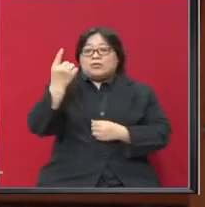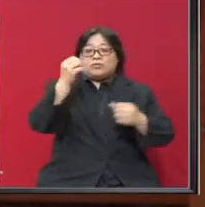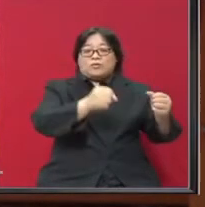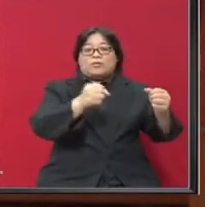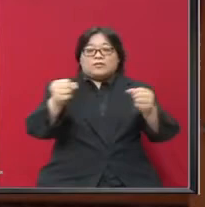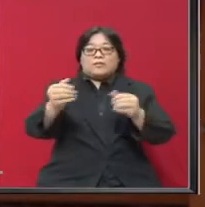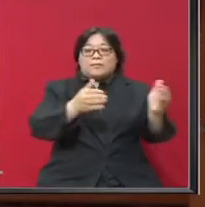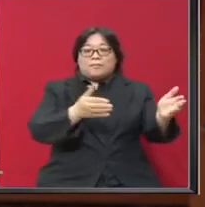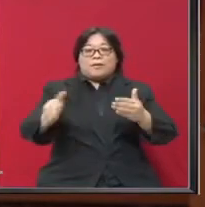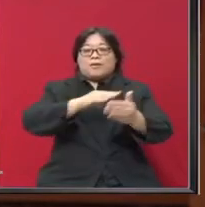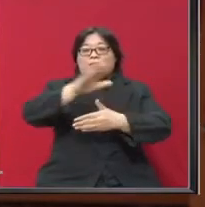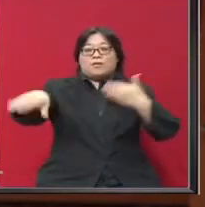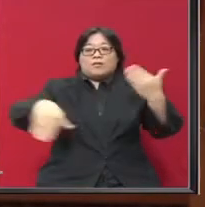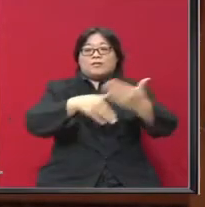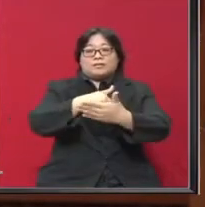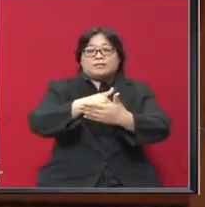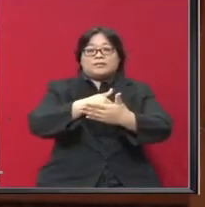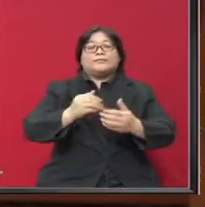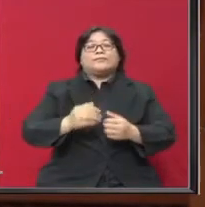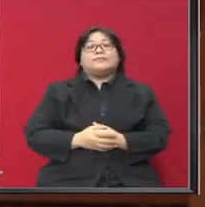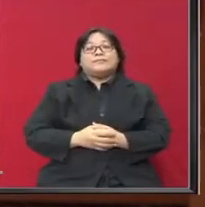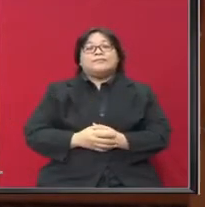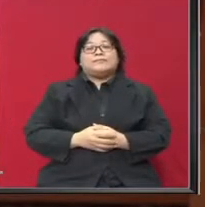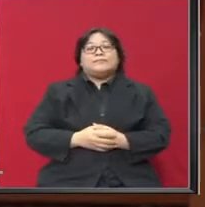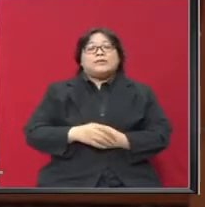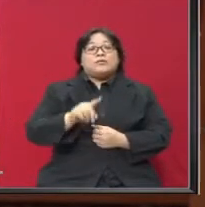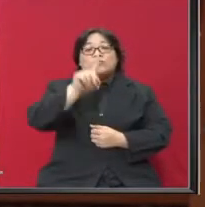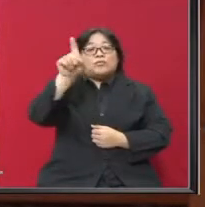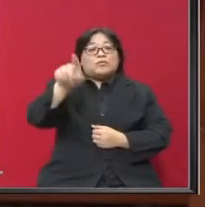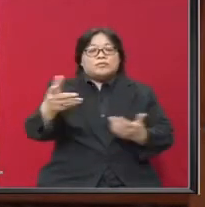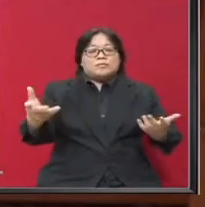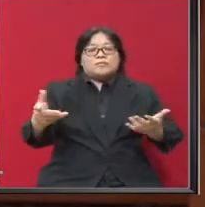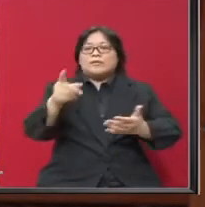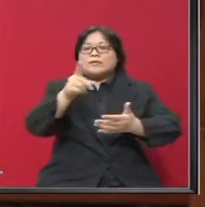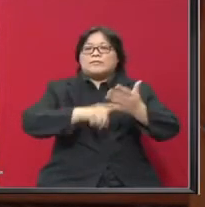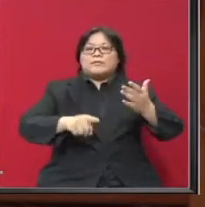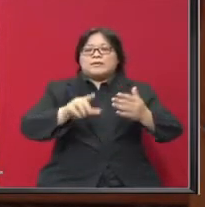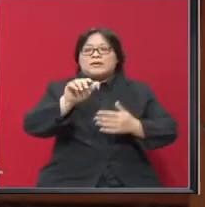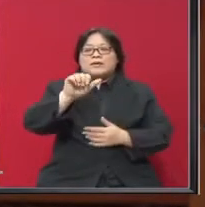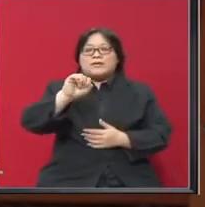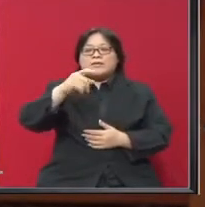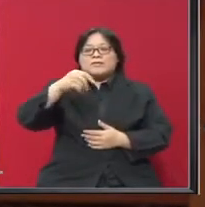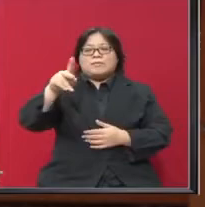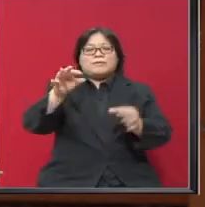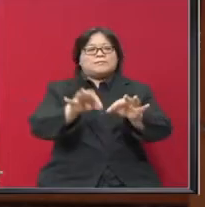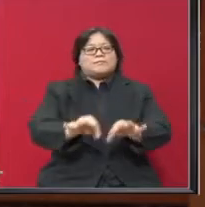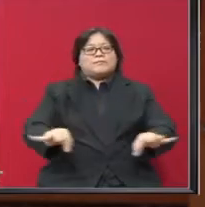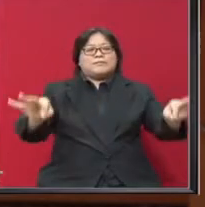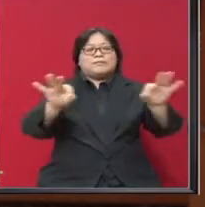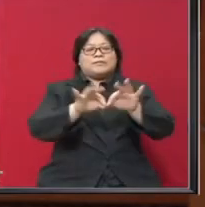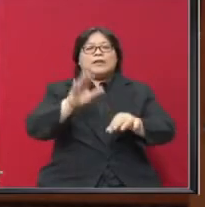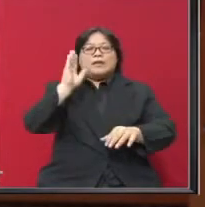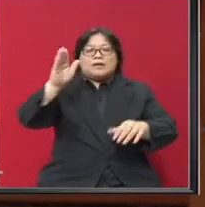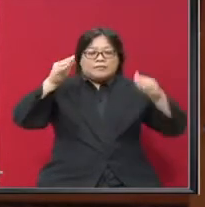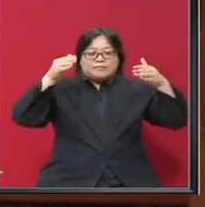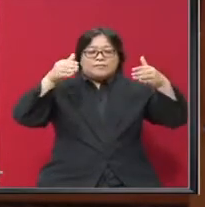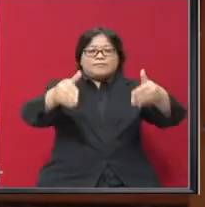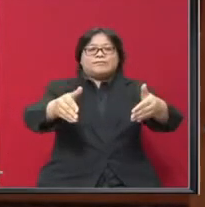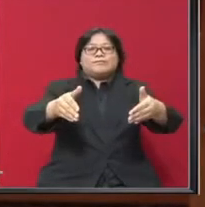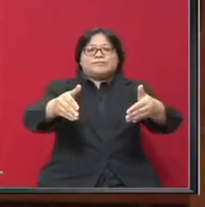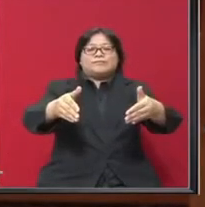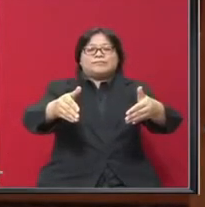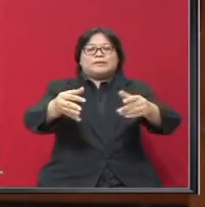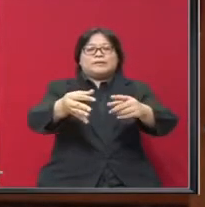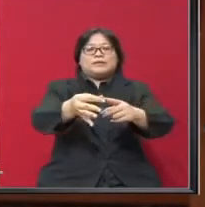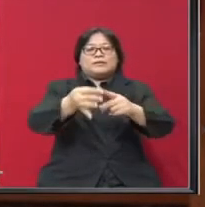strategi plan holistik tersebut Dan soalannya apakah aspek-aspek utama yang akan diberikan Perhatian